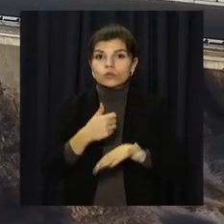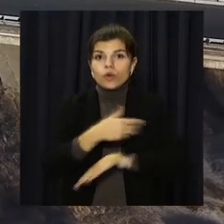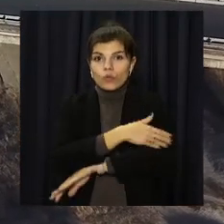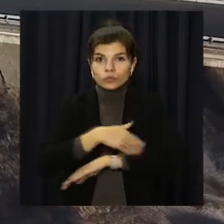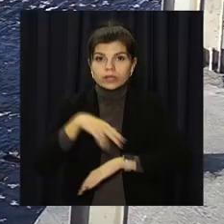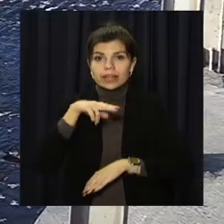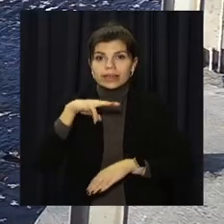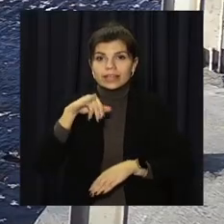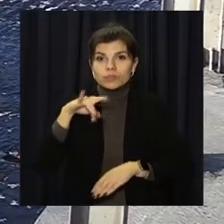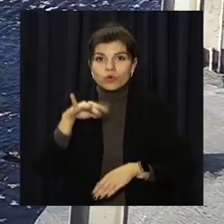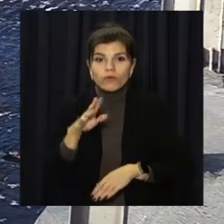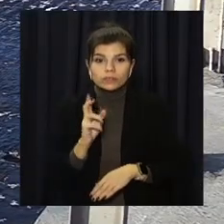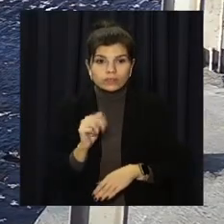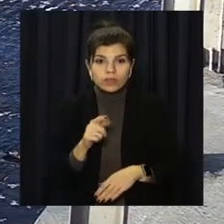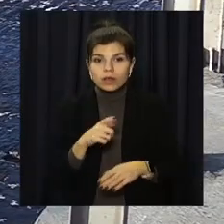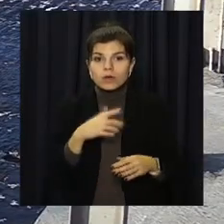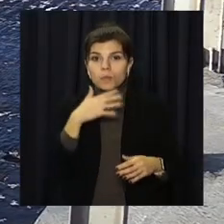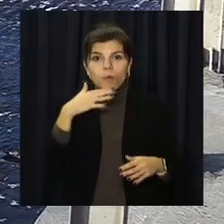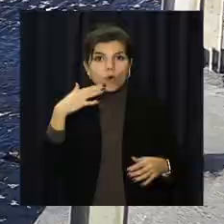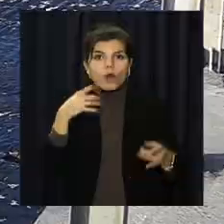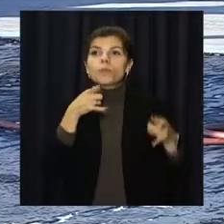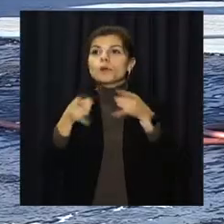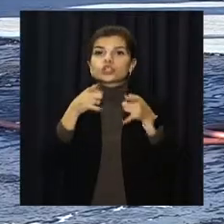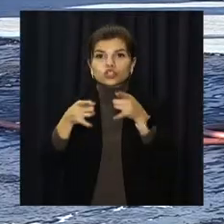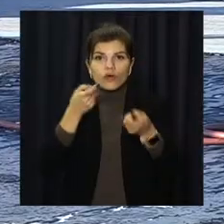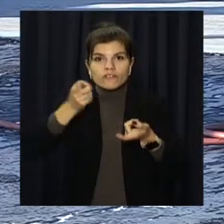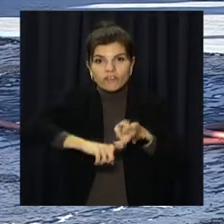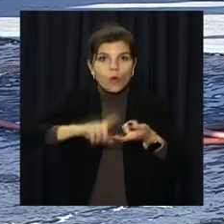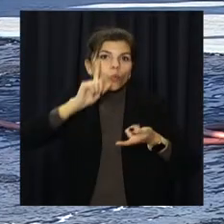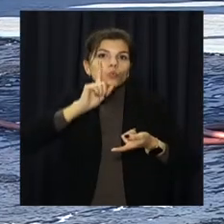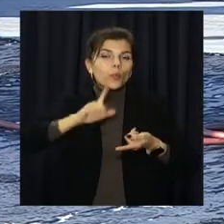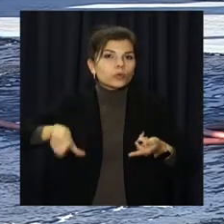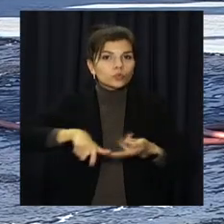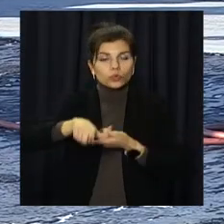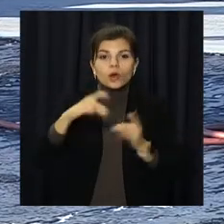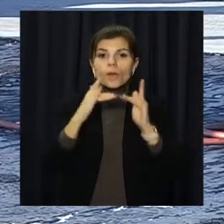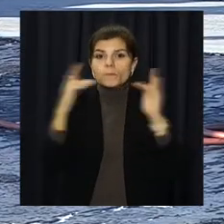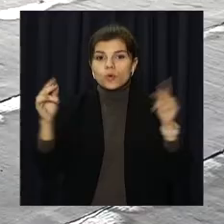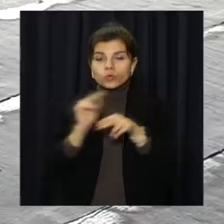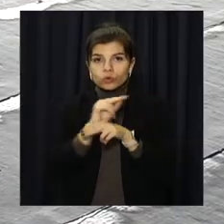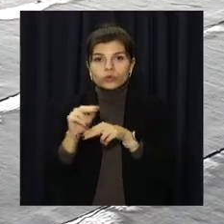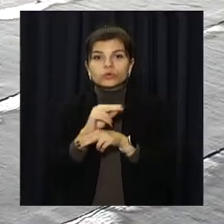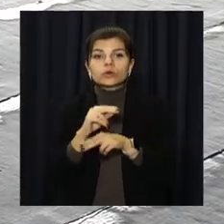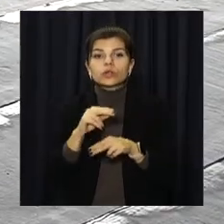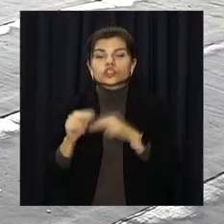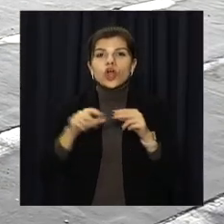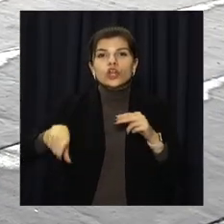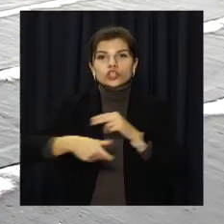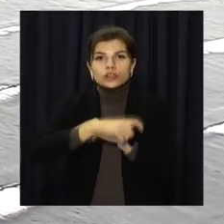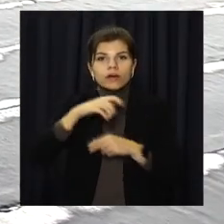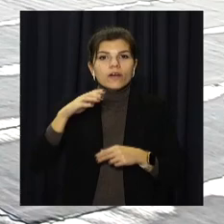перетинається з півсотною інших автошляхів. Триває також роботи на мосту через річку Вовча. Зараз там наносять